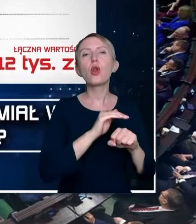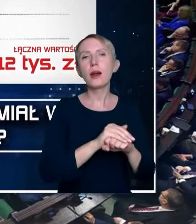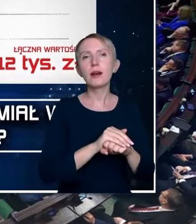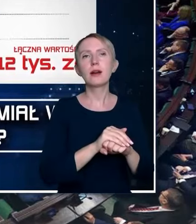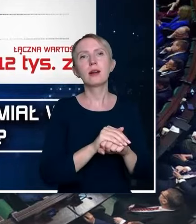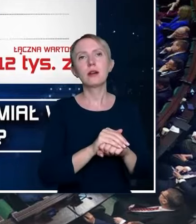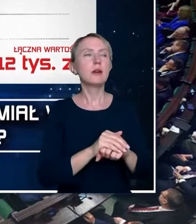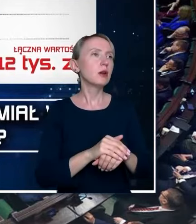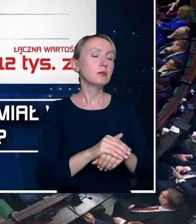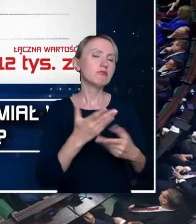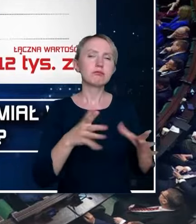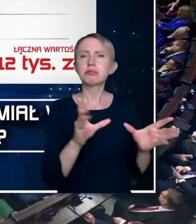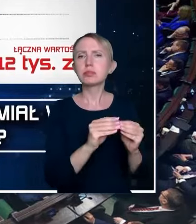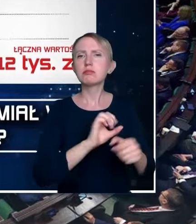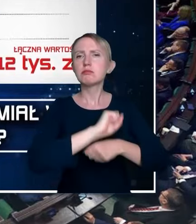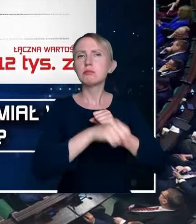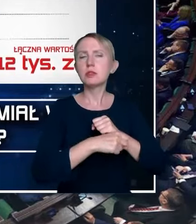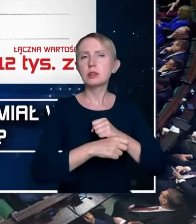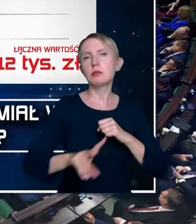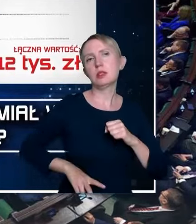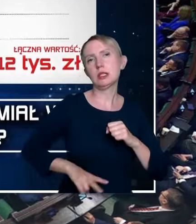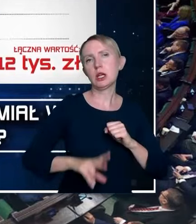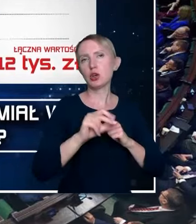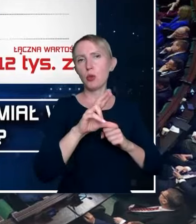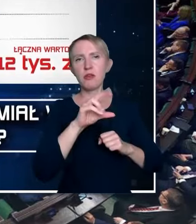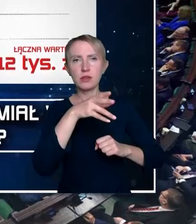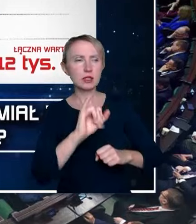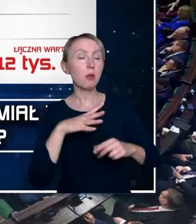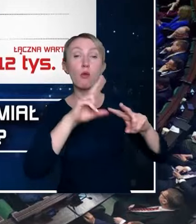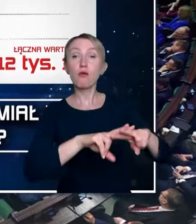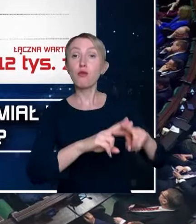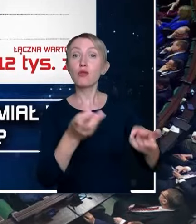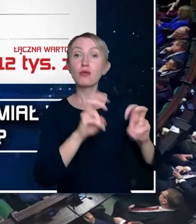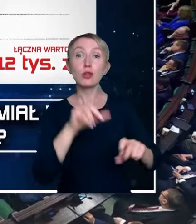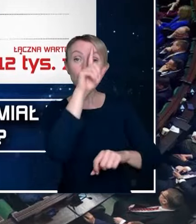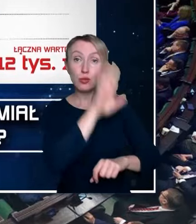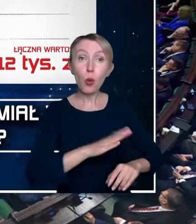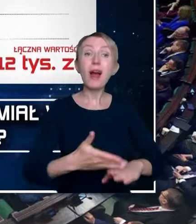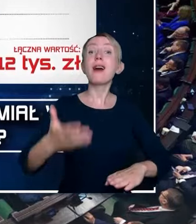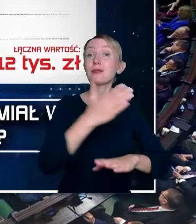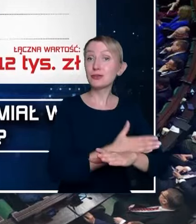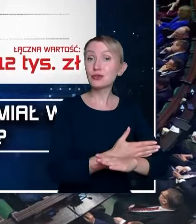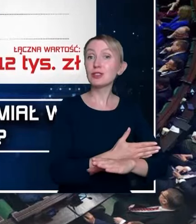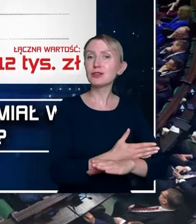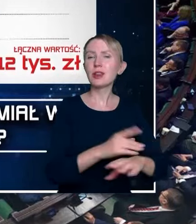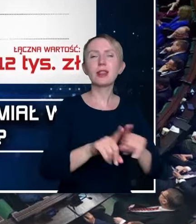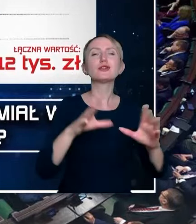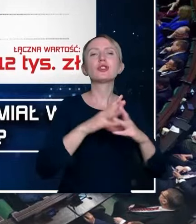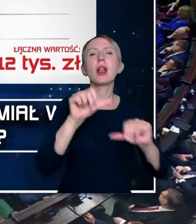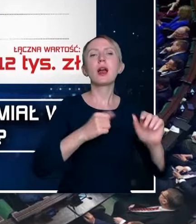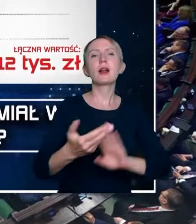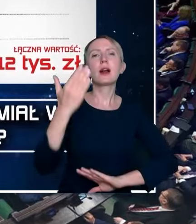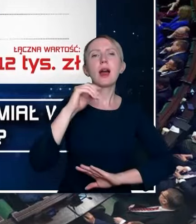można powiedzieć wspólnie z wiceministrem Kropiwnickim zakładał fundację działającą w sektorze społecznym, a wcześniej jeszcze 10 lat temu afera